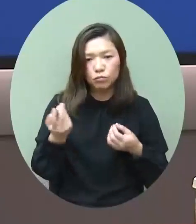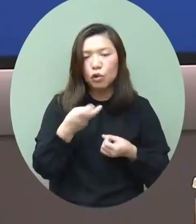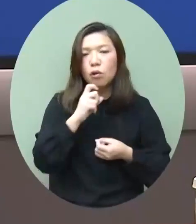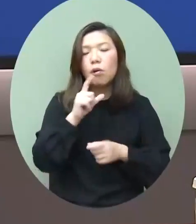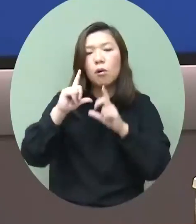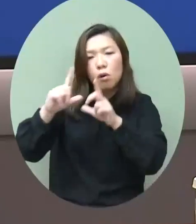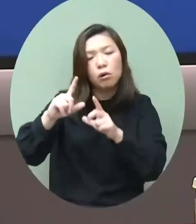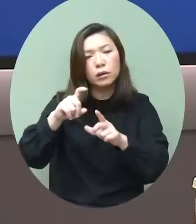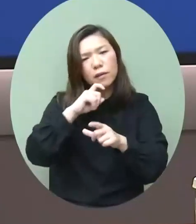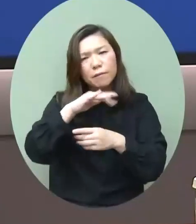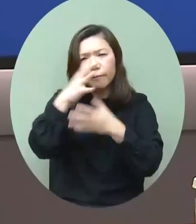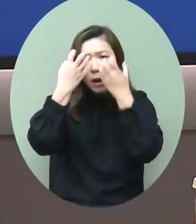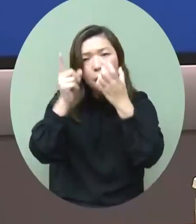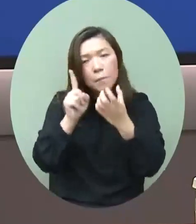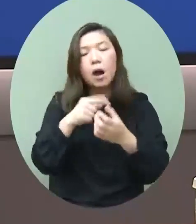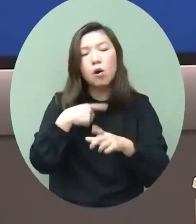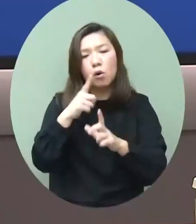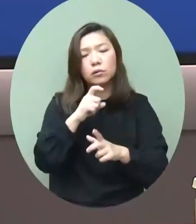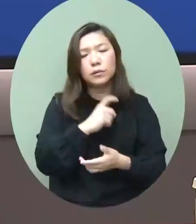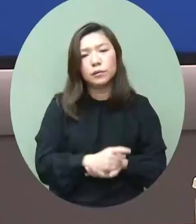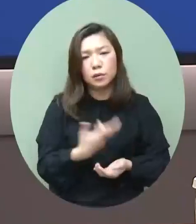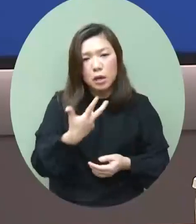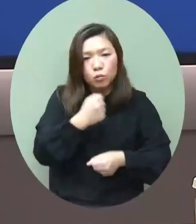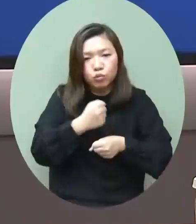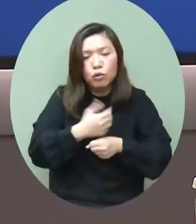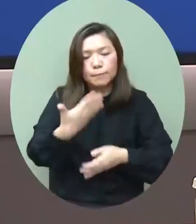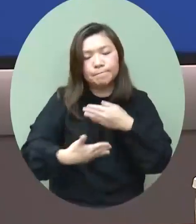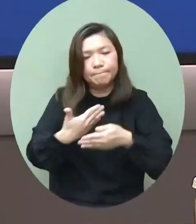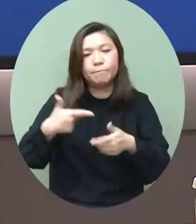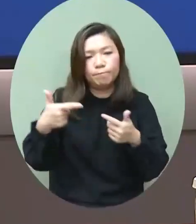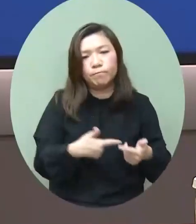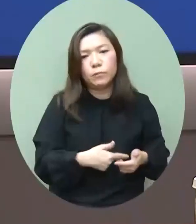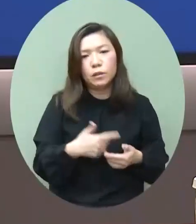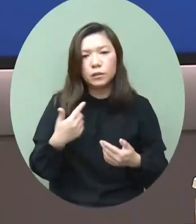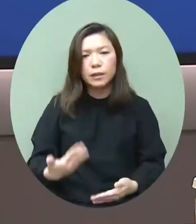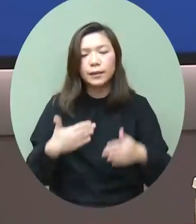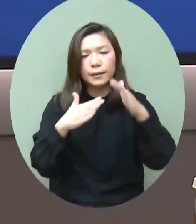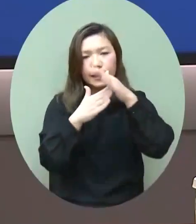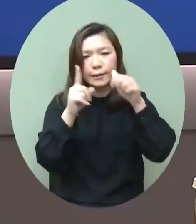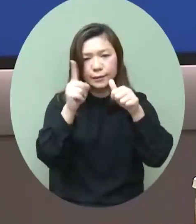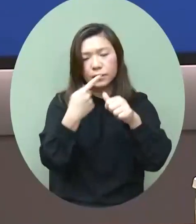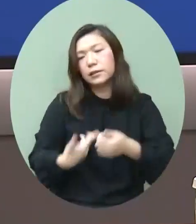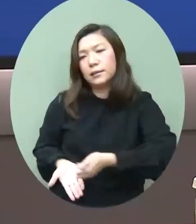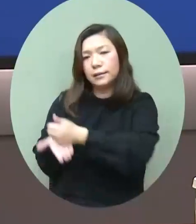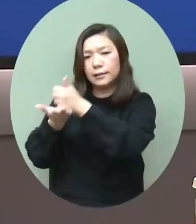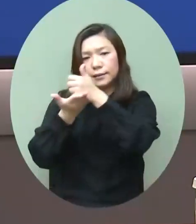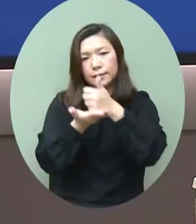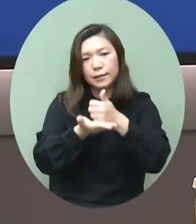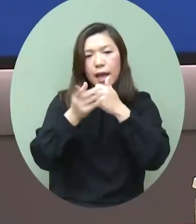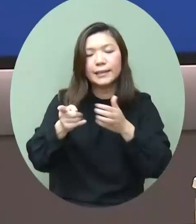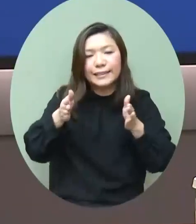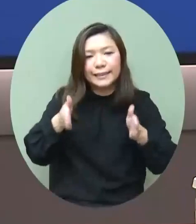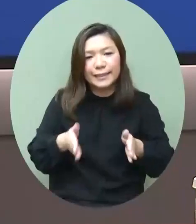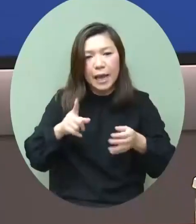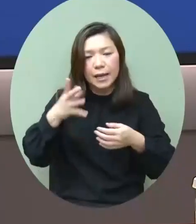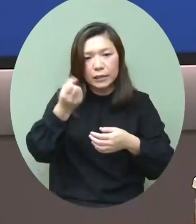關注這個工作我們會繼續進行我在這裏停一停請許局長跟大家講講在